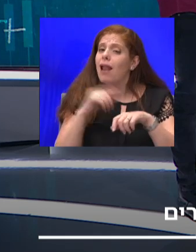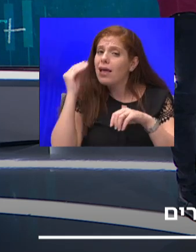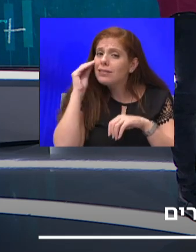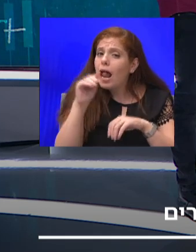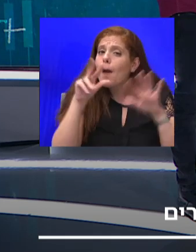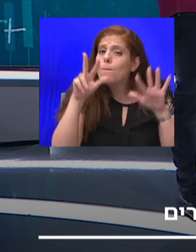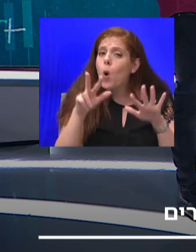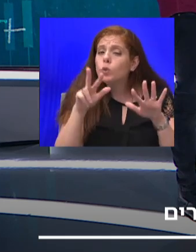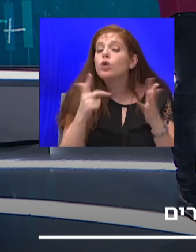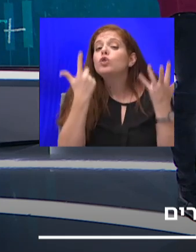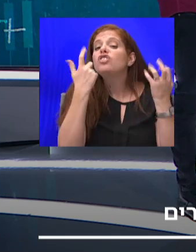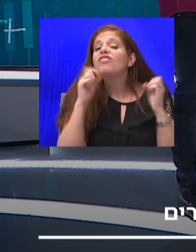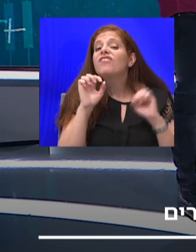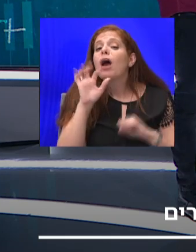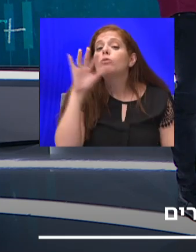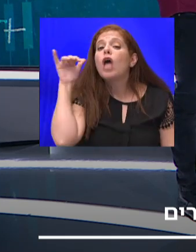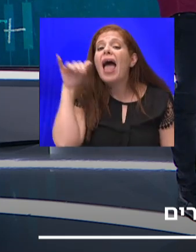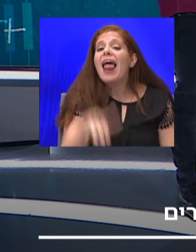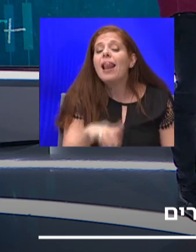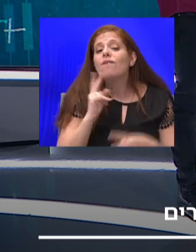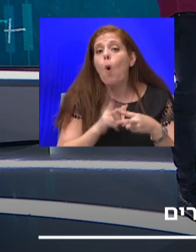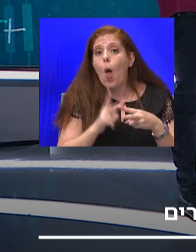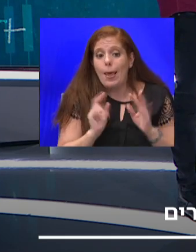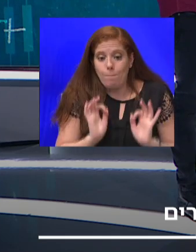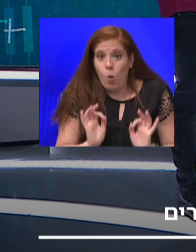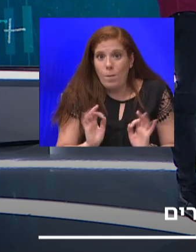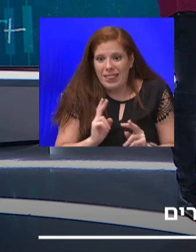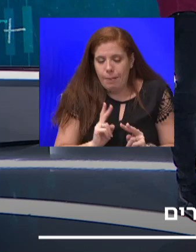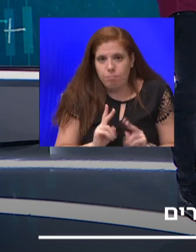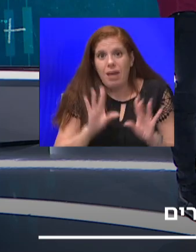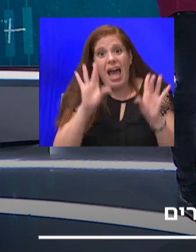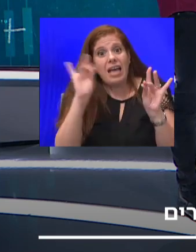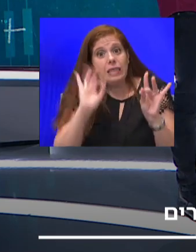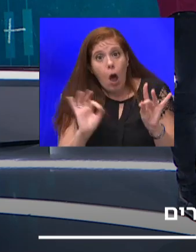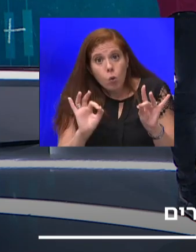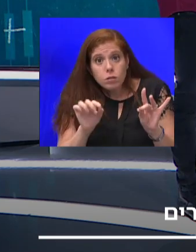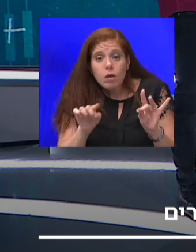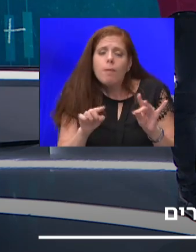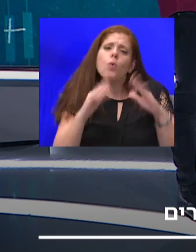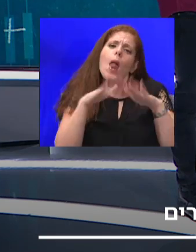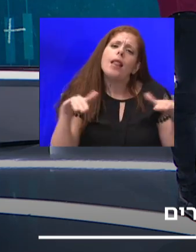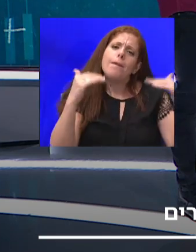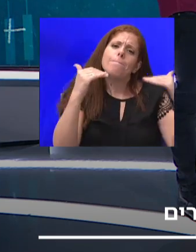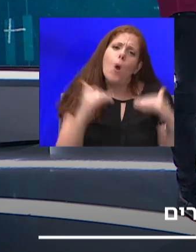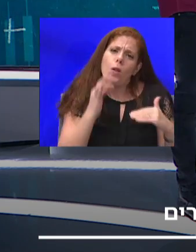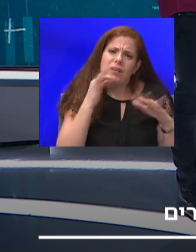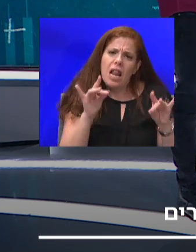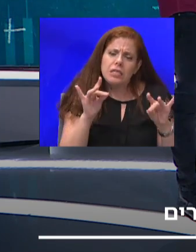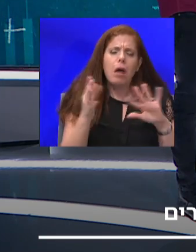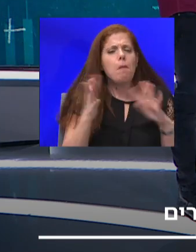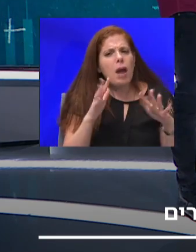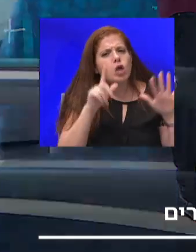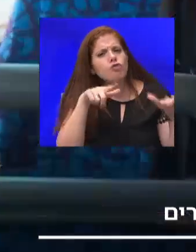חולים מאומתים עשרה אחוז מהם היו ילדים מתחת לגיל עשר כלומר משהו כמו שבעת אלפים חמש מאות ילדים